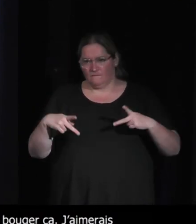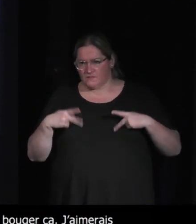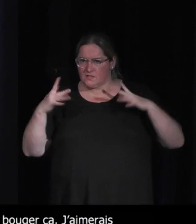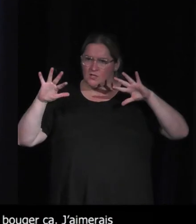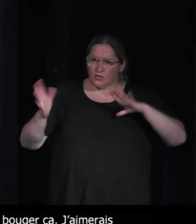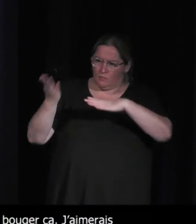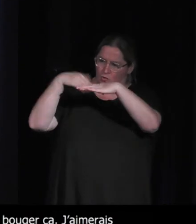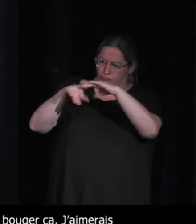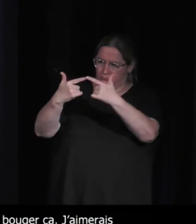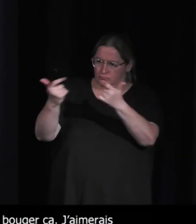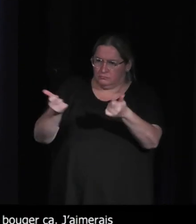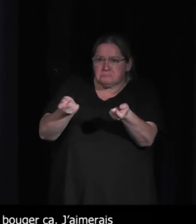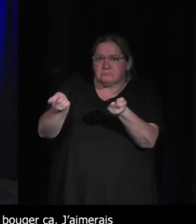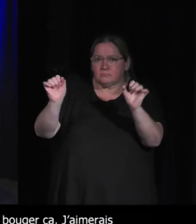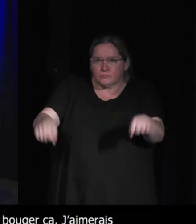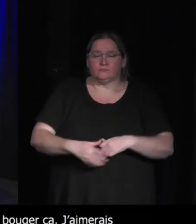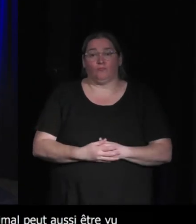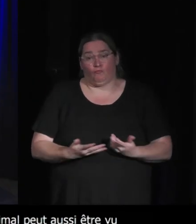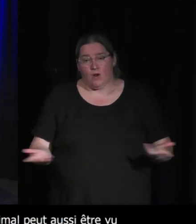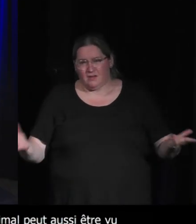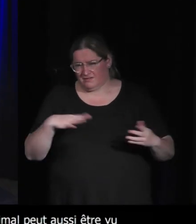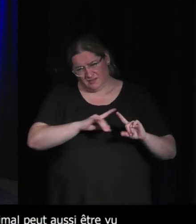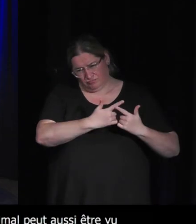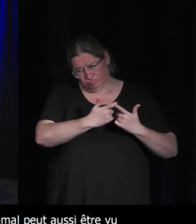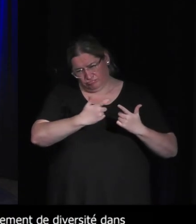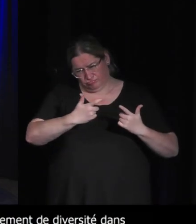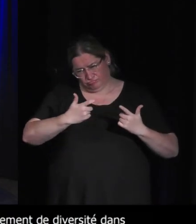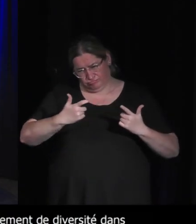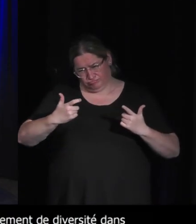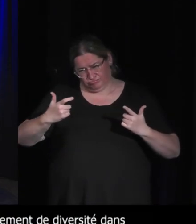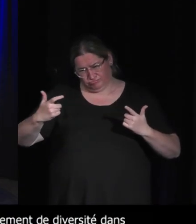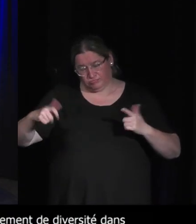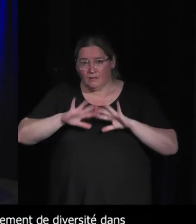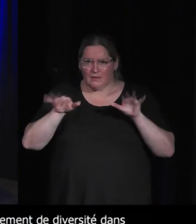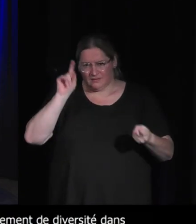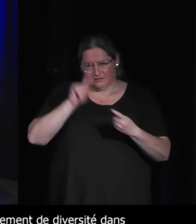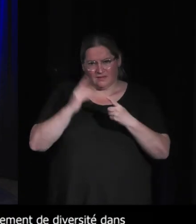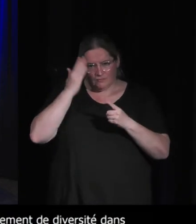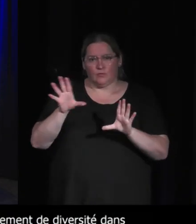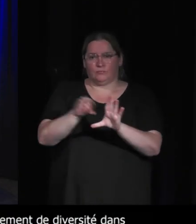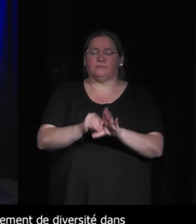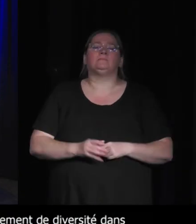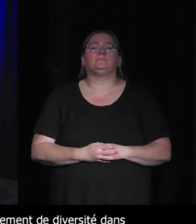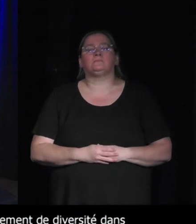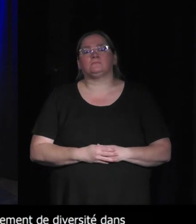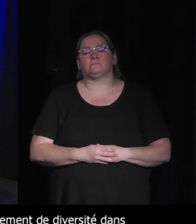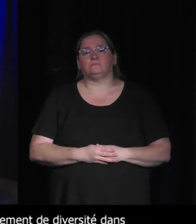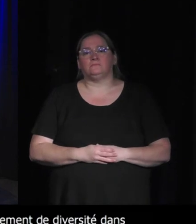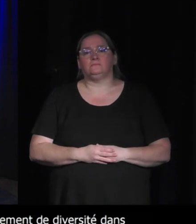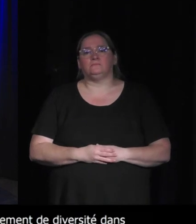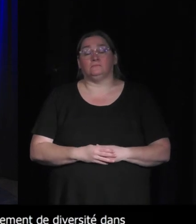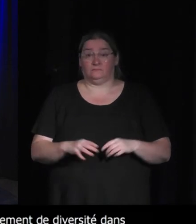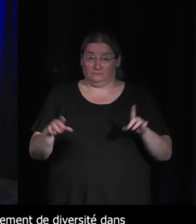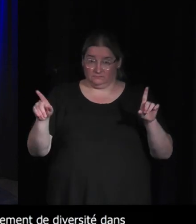et ouais mais enfin voilà il y a tellement de diversité maintenant dans la vidéo d'autant que le nombre de compagnons